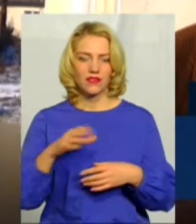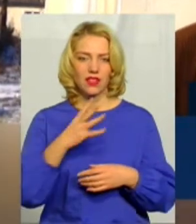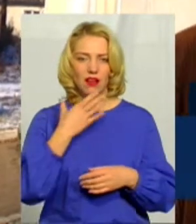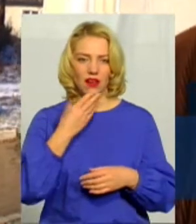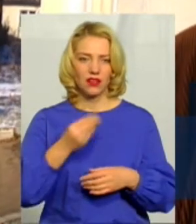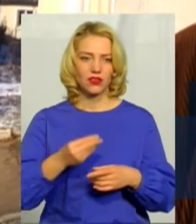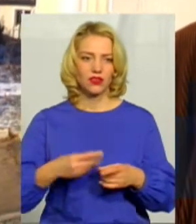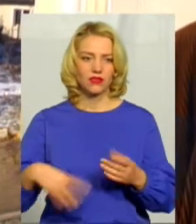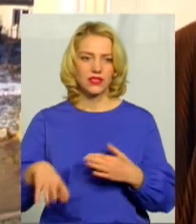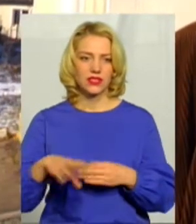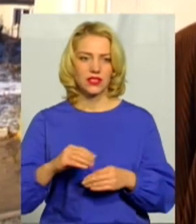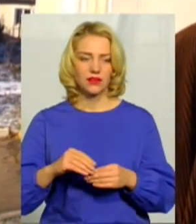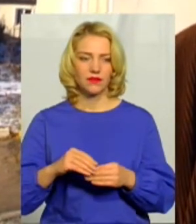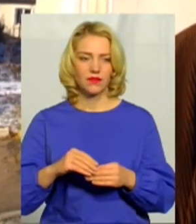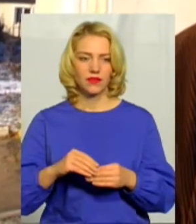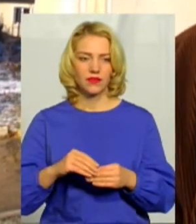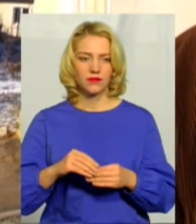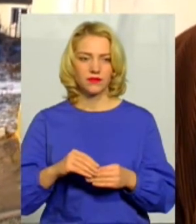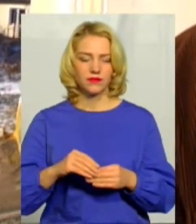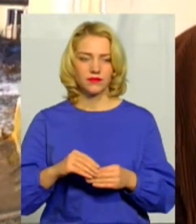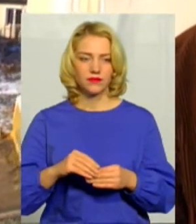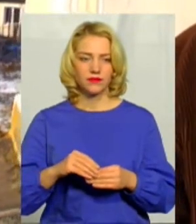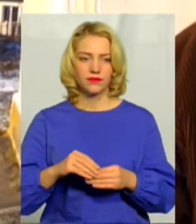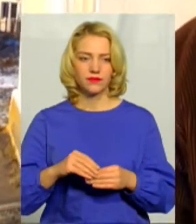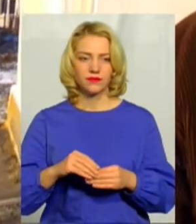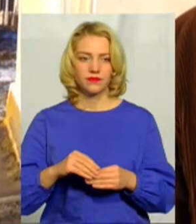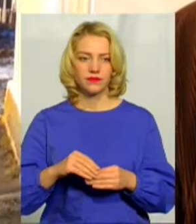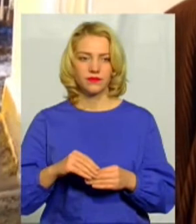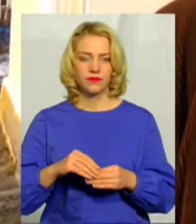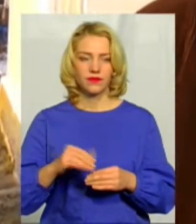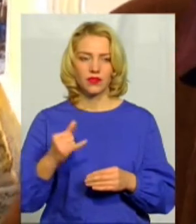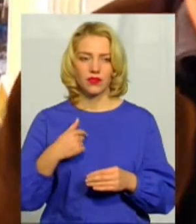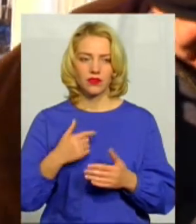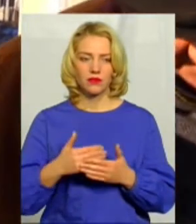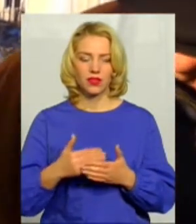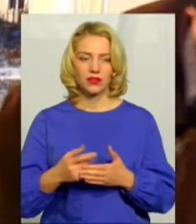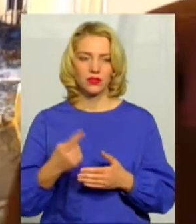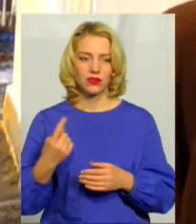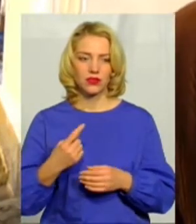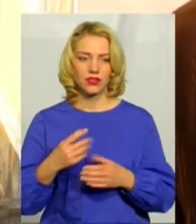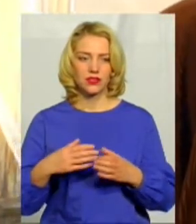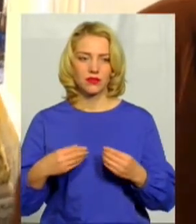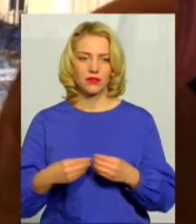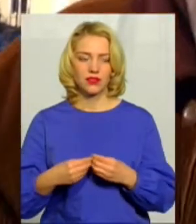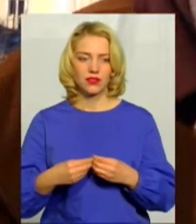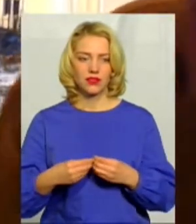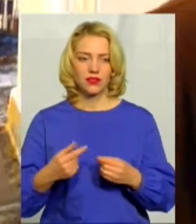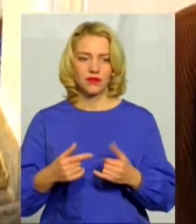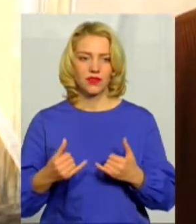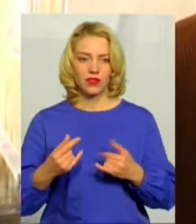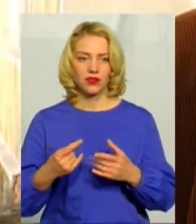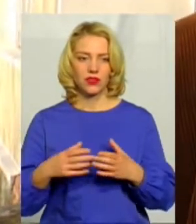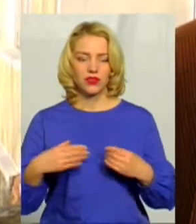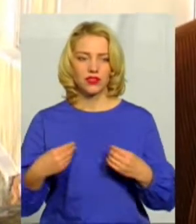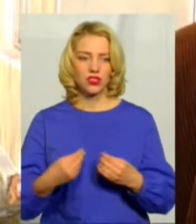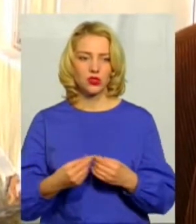гравчиха, комната там є для одної сім'ї, для одної людини є, для пари,